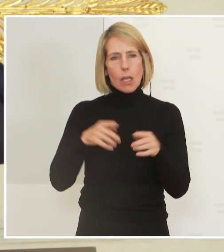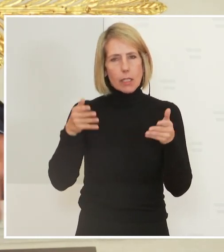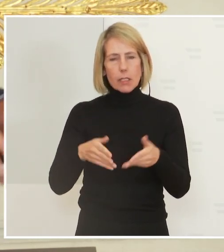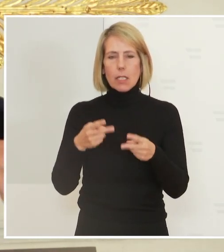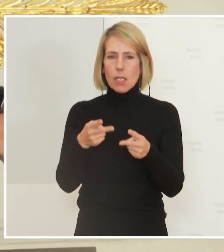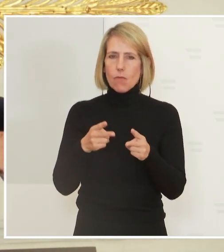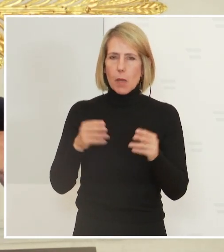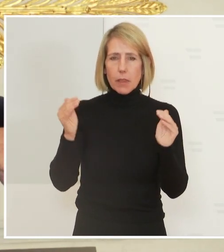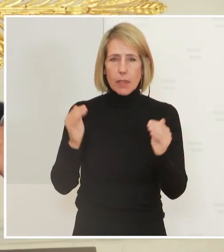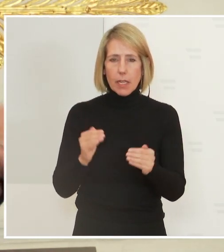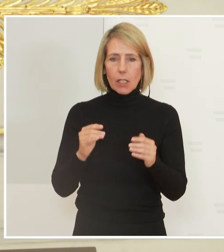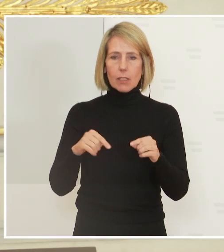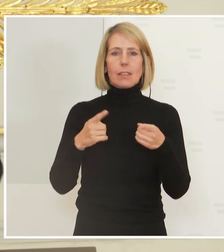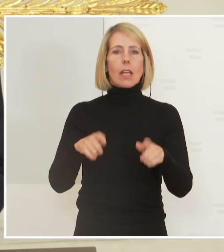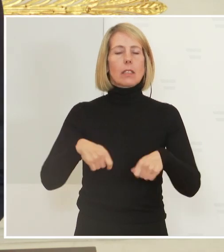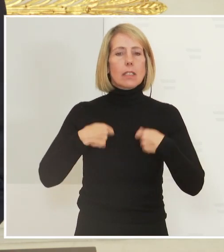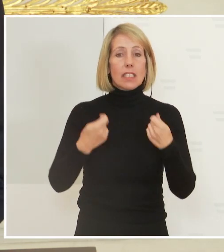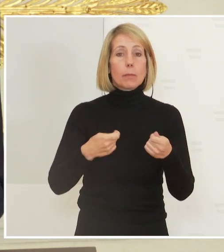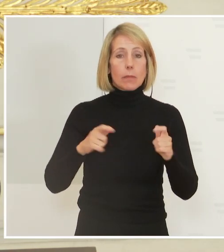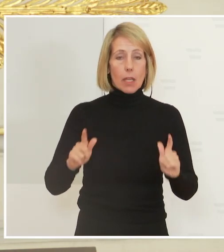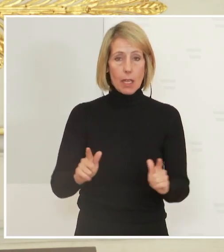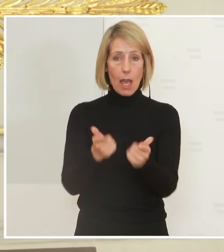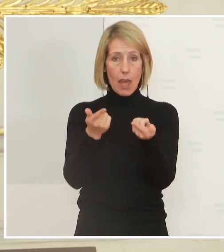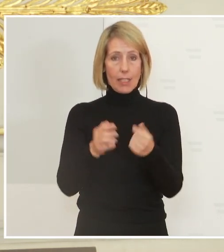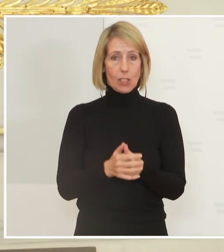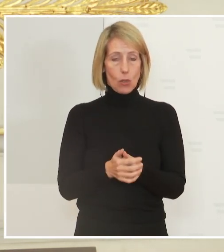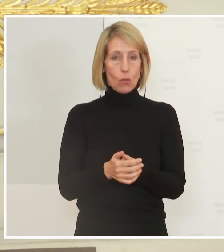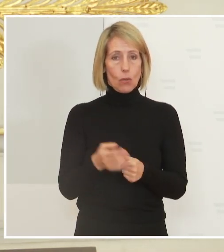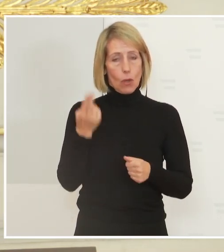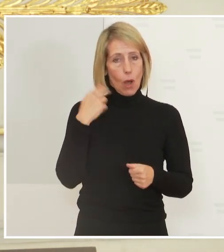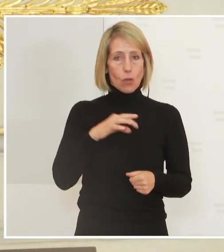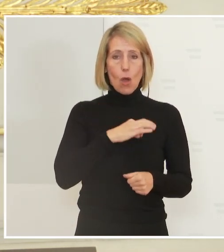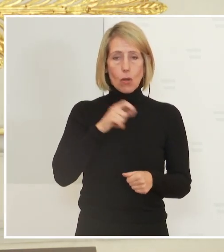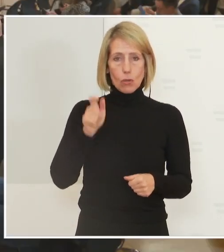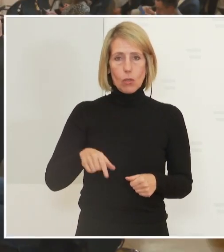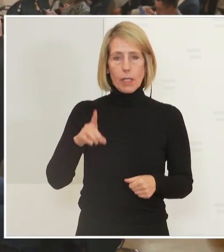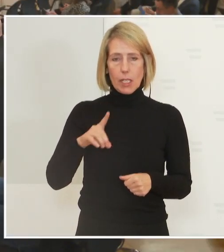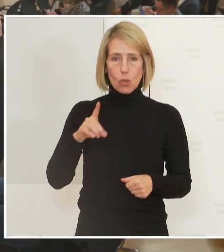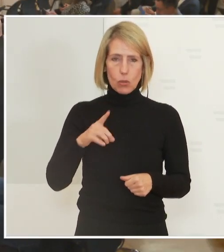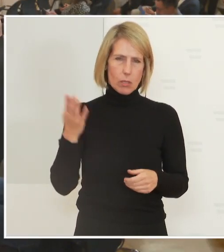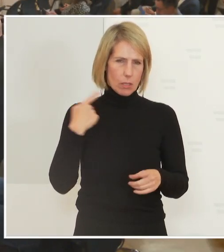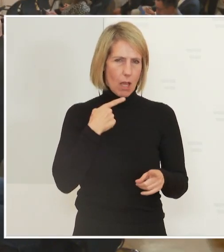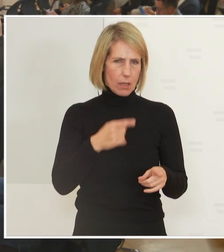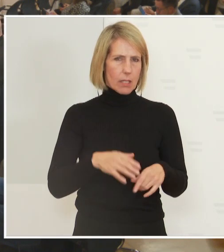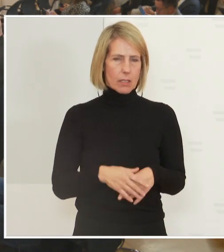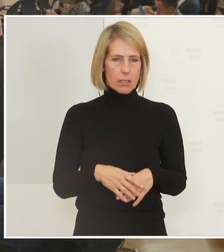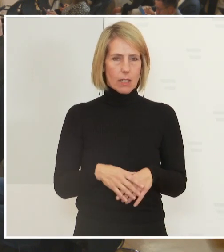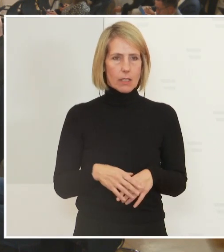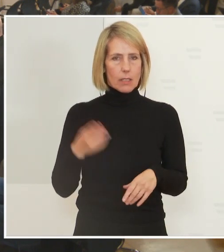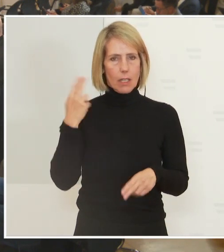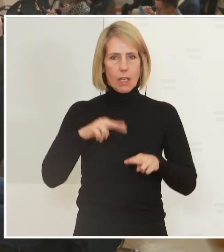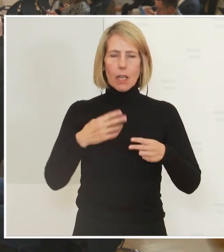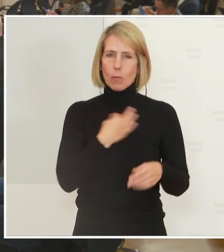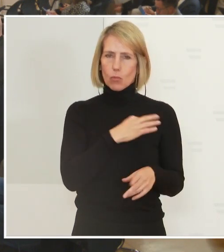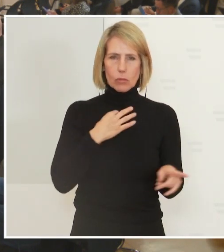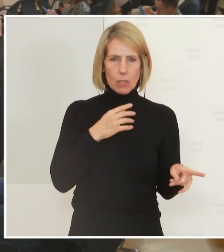und, dann auch Erleichterungen gibt. Das war übrigens auch etwas, was Kollege Trost-Kutzil mit eingebracht hat. Darf vielleicht kurz da einhaken, weil das, glaube